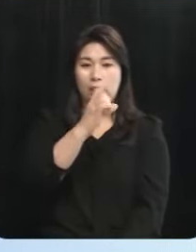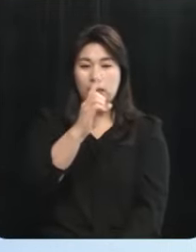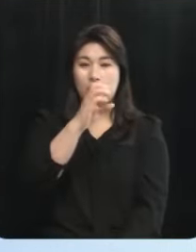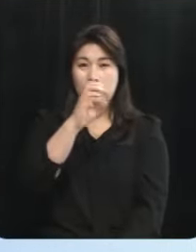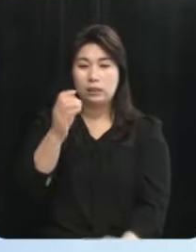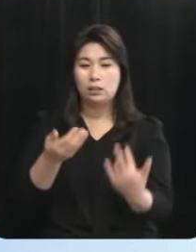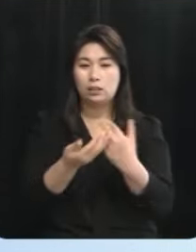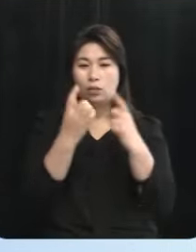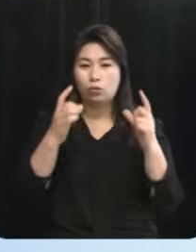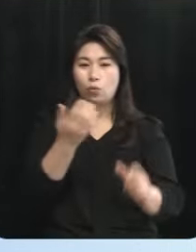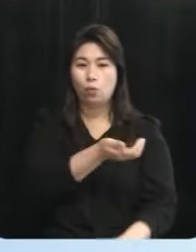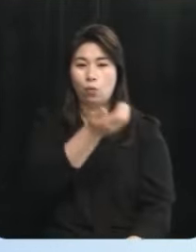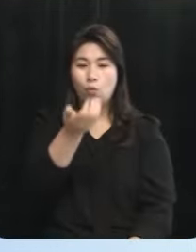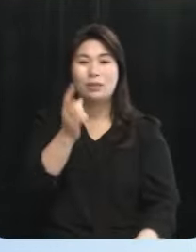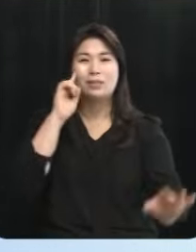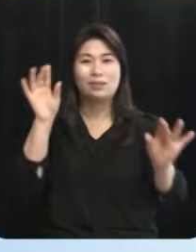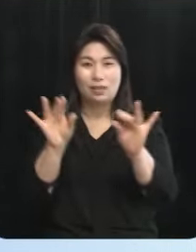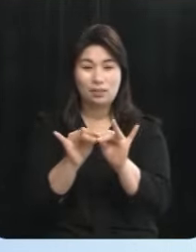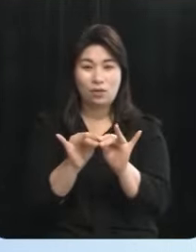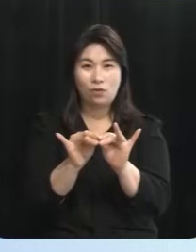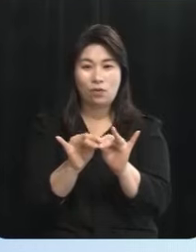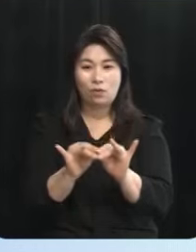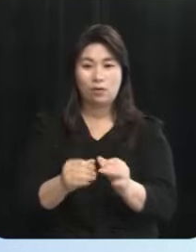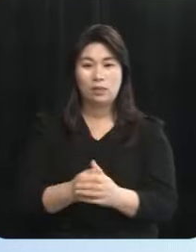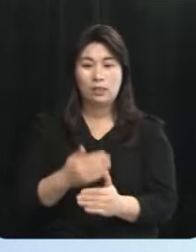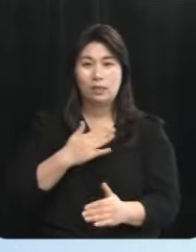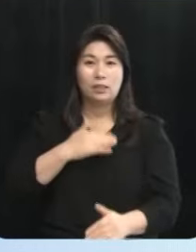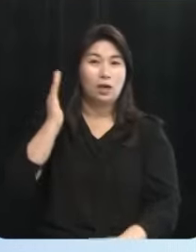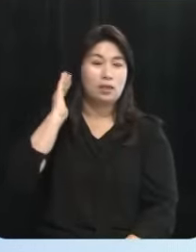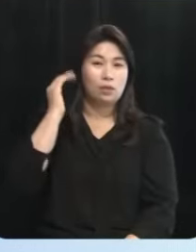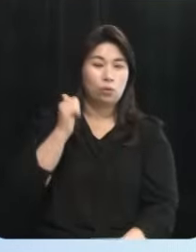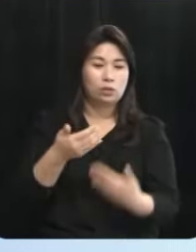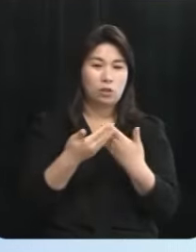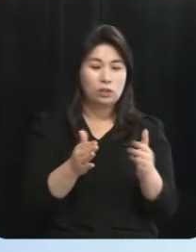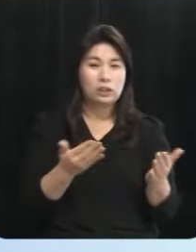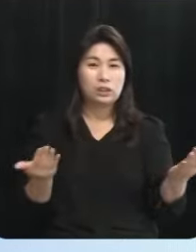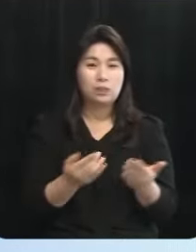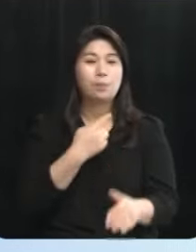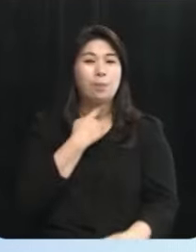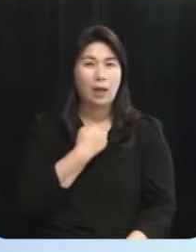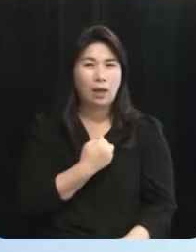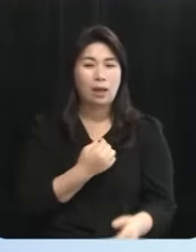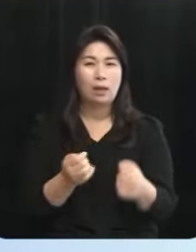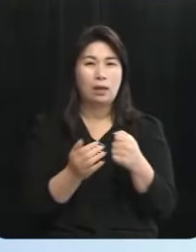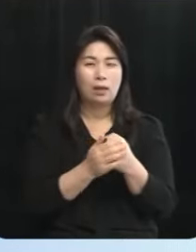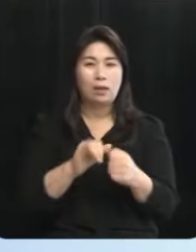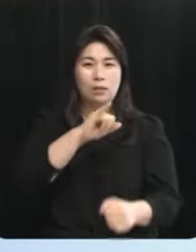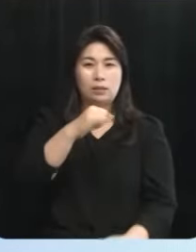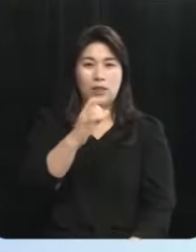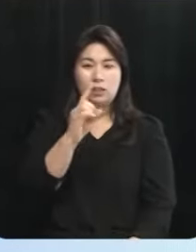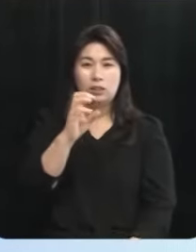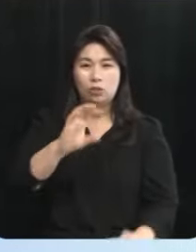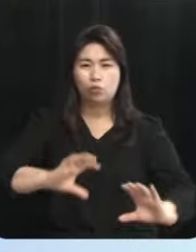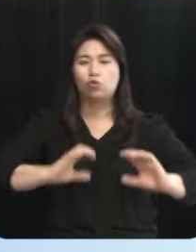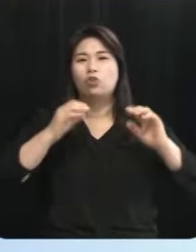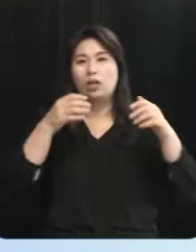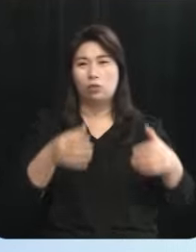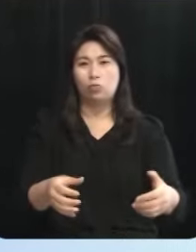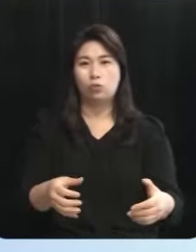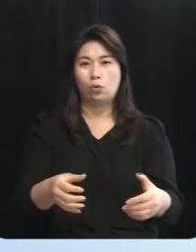제주도로 이관하는데 찬성합니다 제가 대통령실에서 근무를 했었기 때문에 JDC가 국가적으로